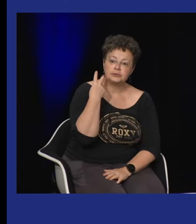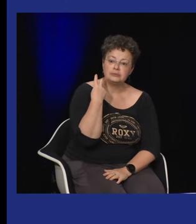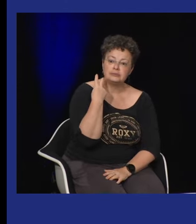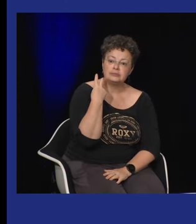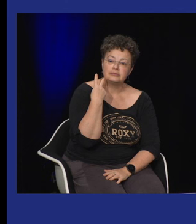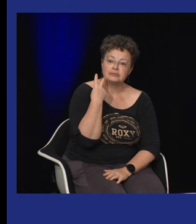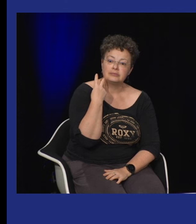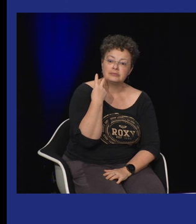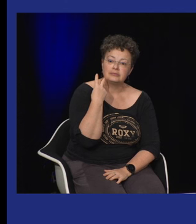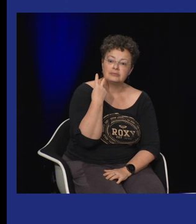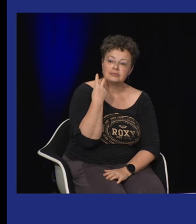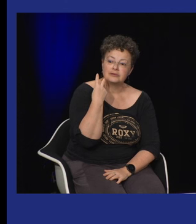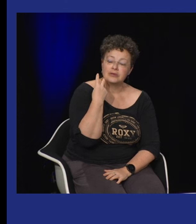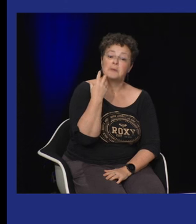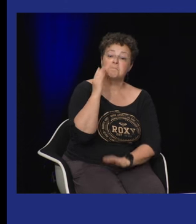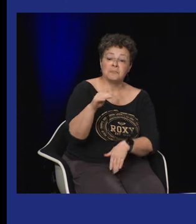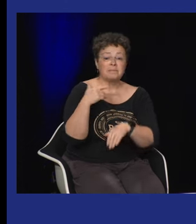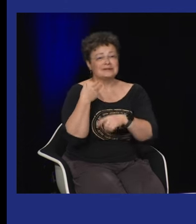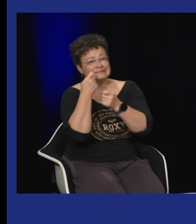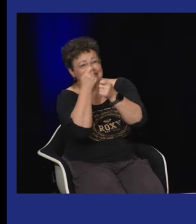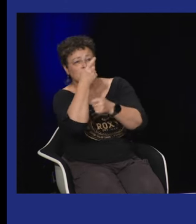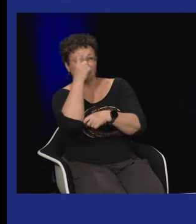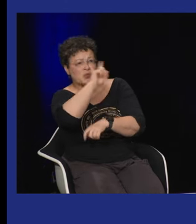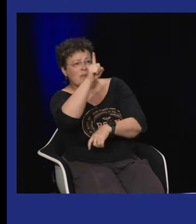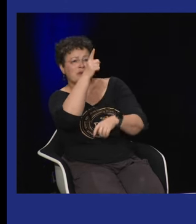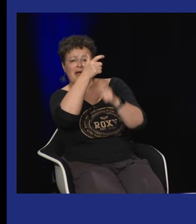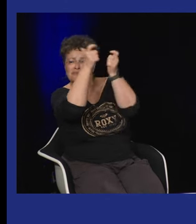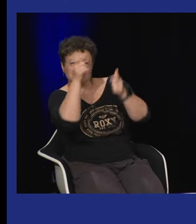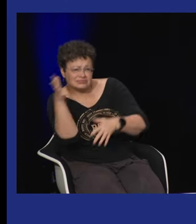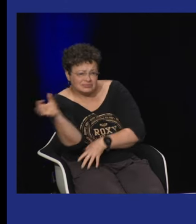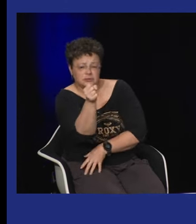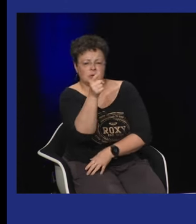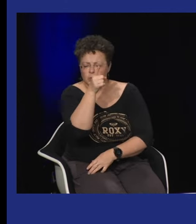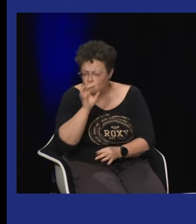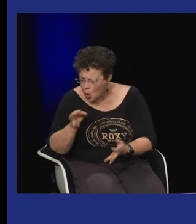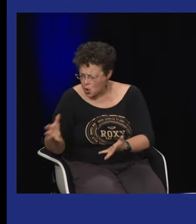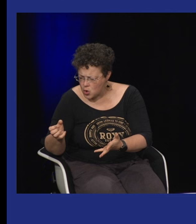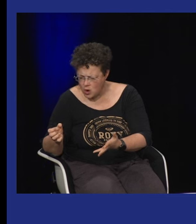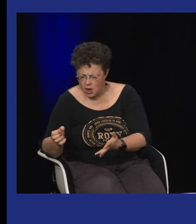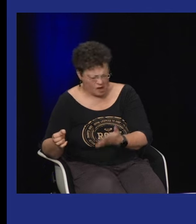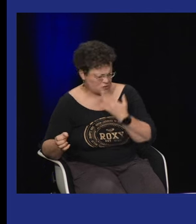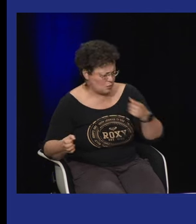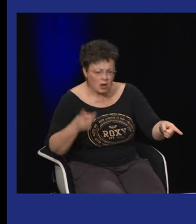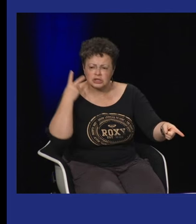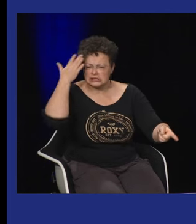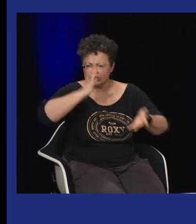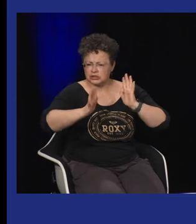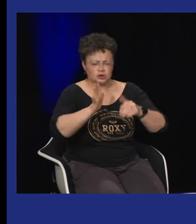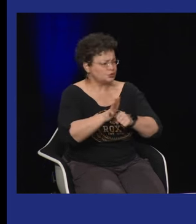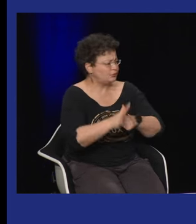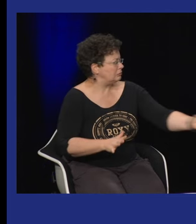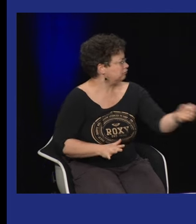à ça c'est aussi des choses qui profitent beaucoup au monde entendant et on se dit que